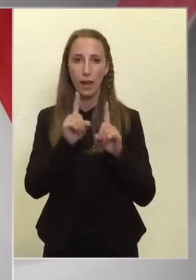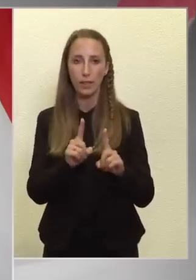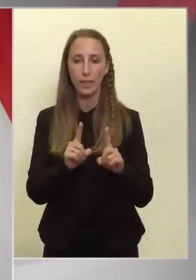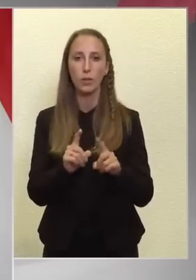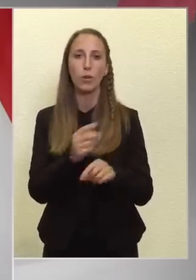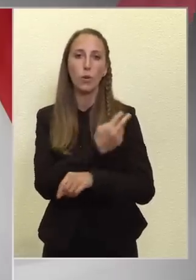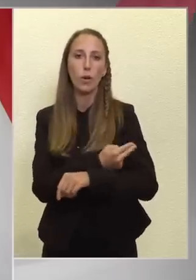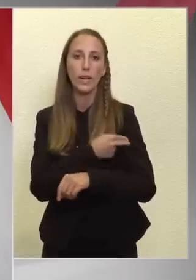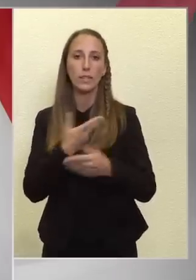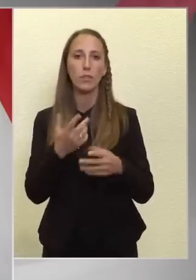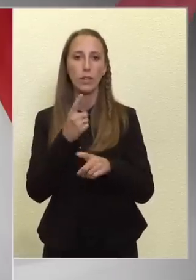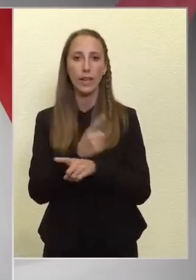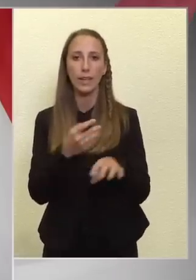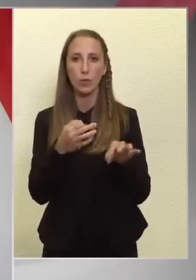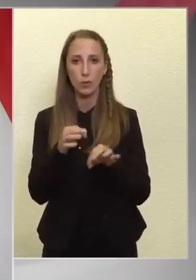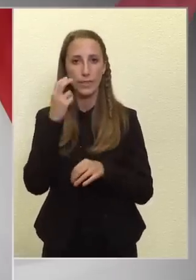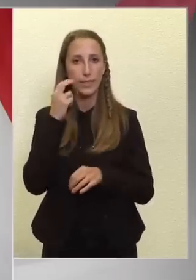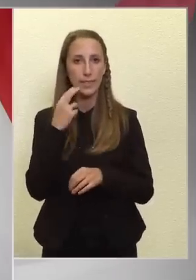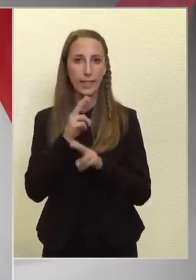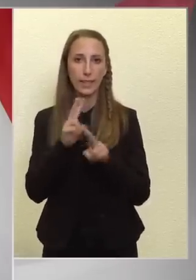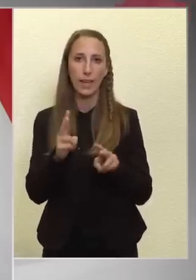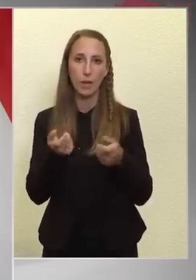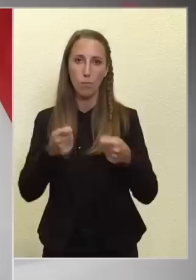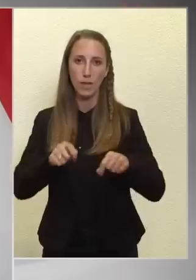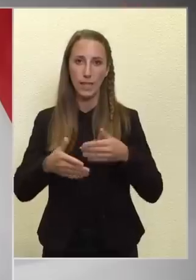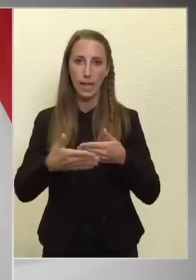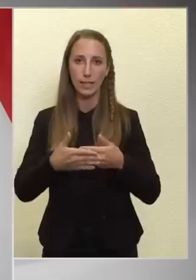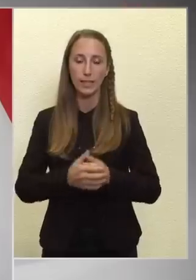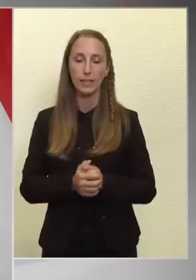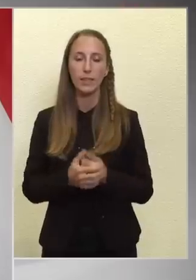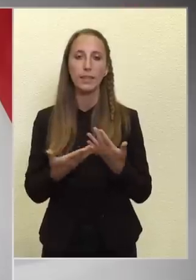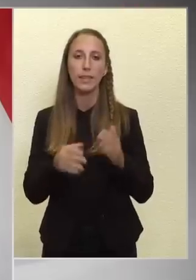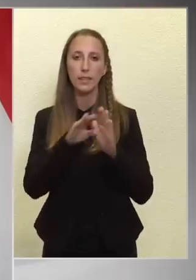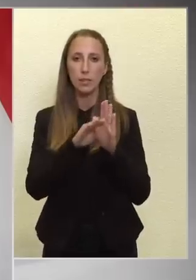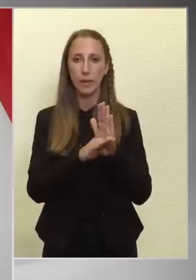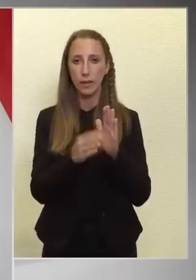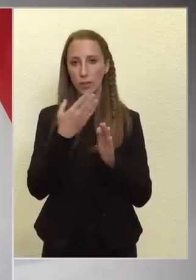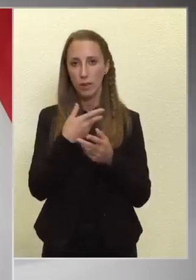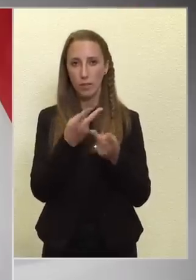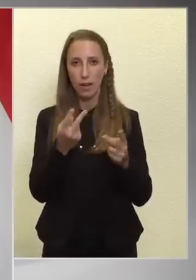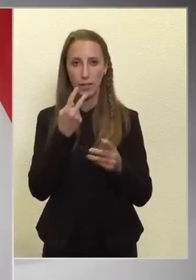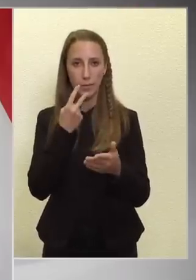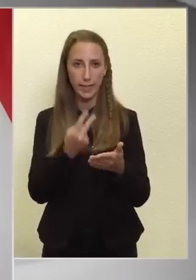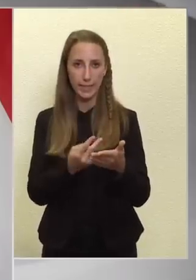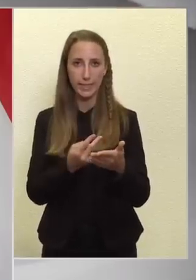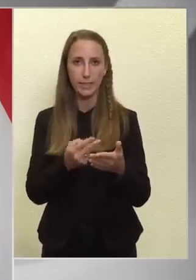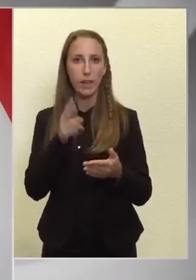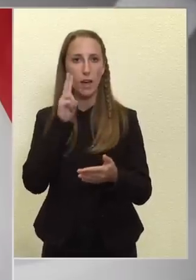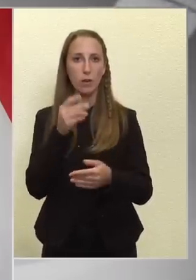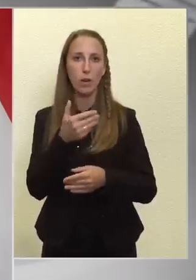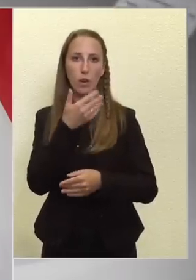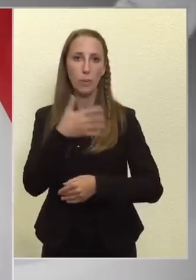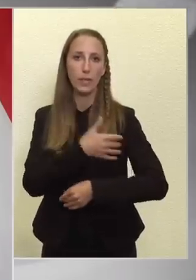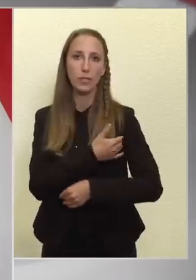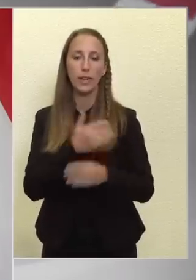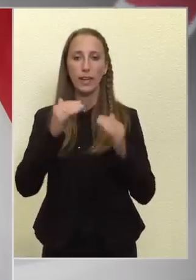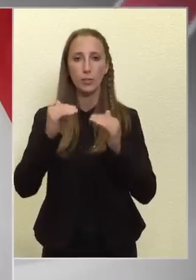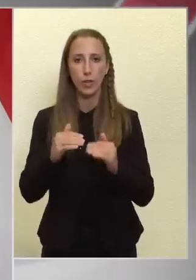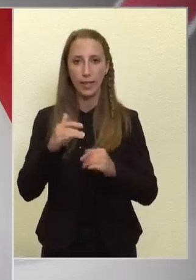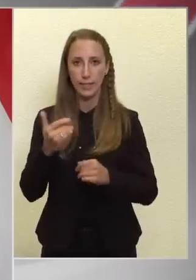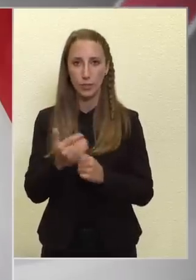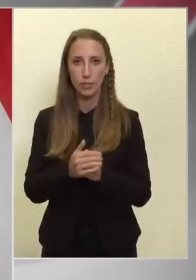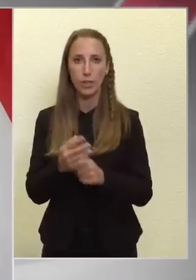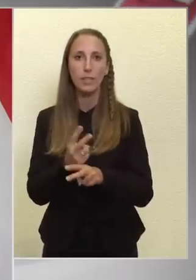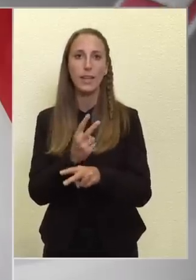rendelőintézetet be kelljen zárni. Tehát a szabályokat, hogyha valaki megnézi, akkor a hőmérséklet csökkentés is